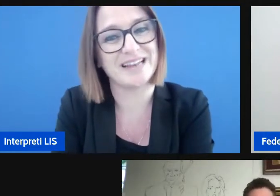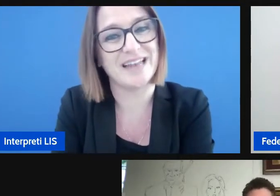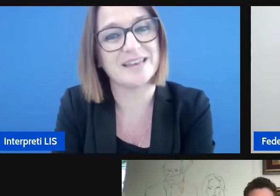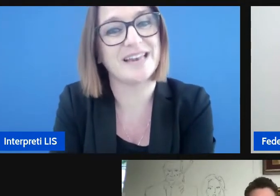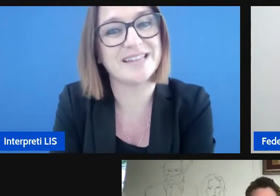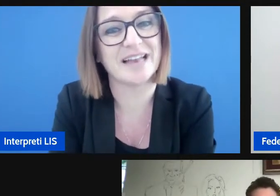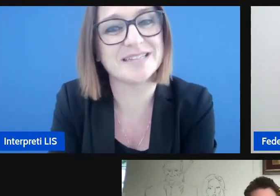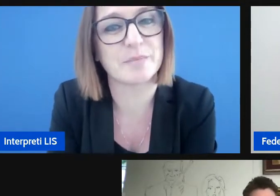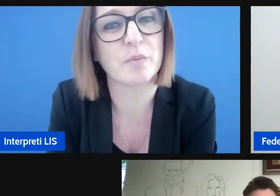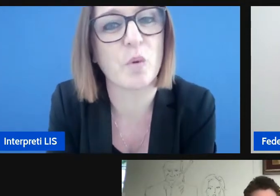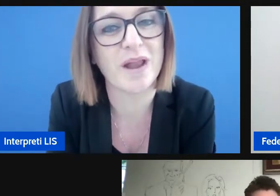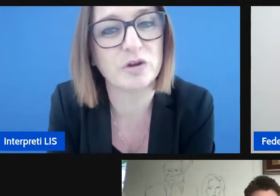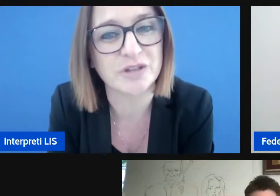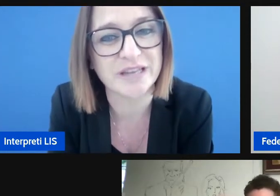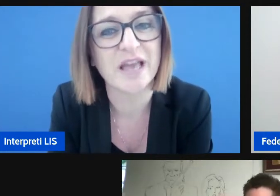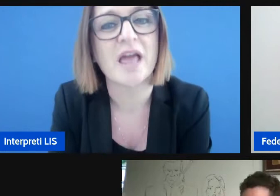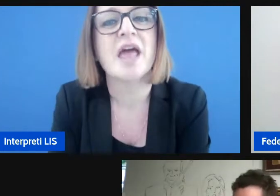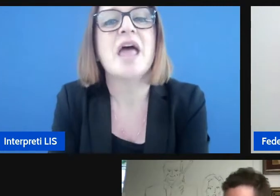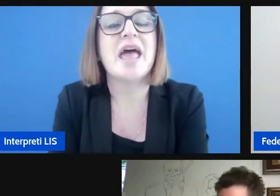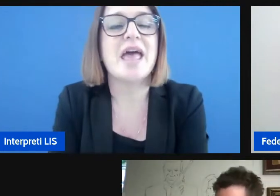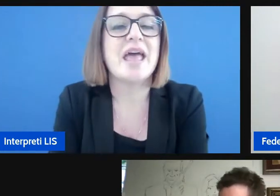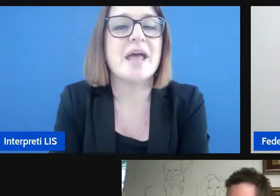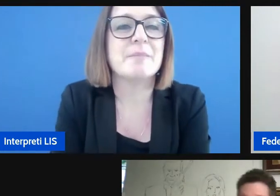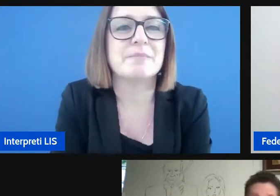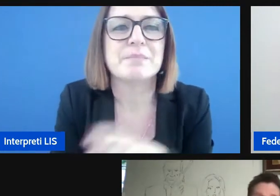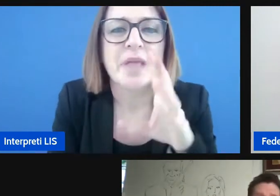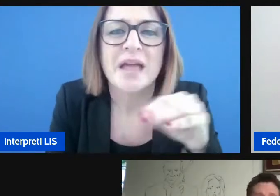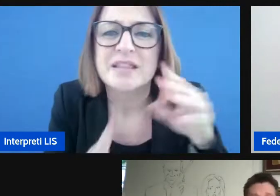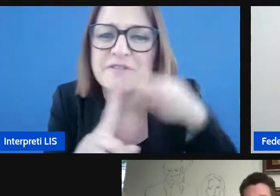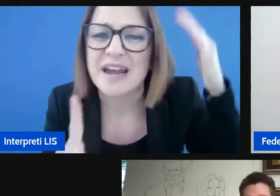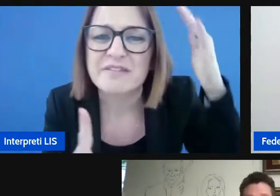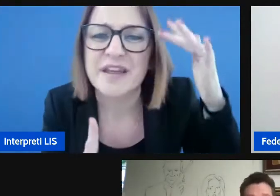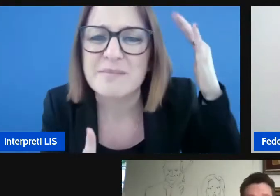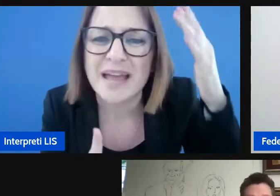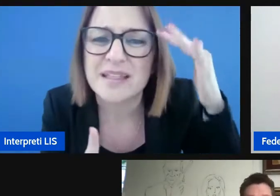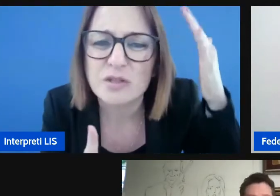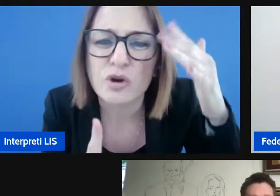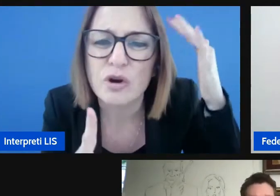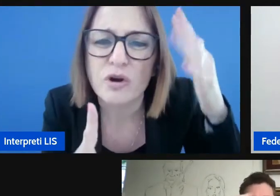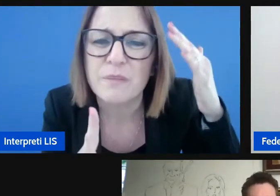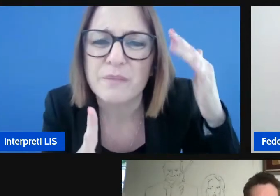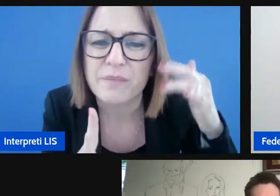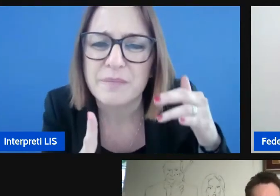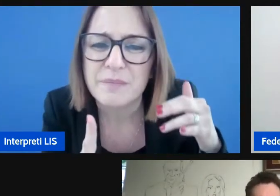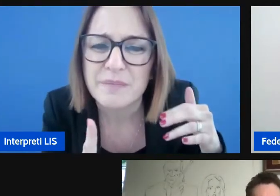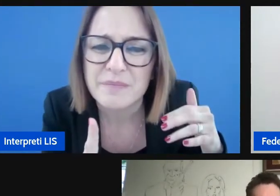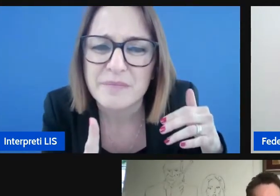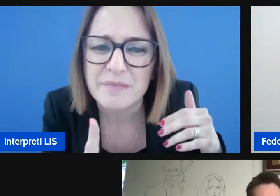problema dell'Italia sia proprio quello di di far riferimento